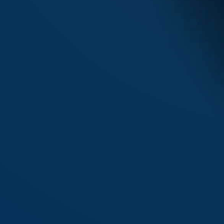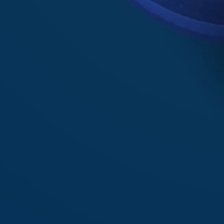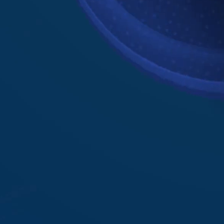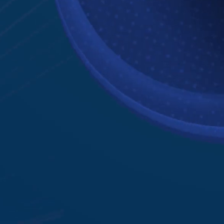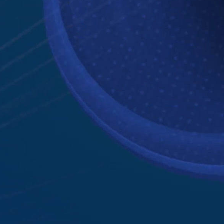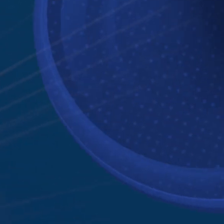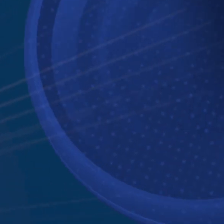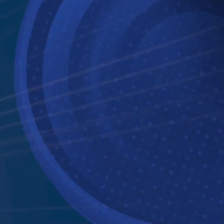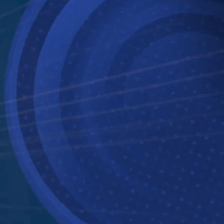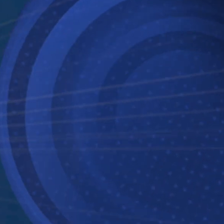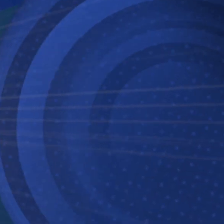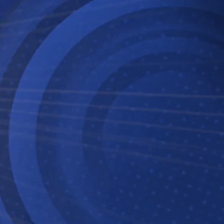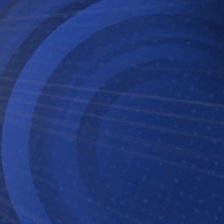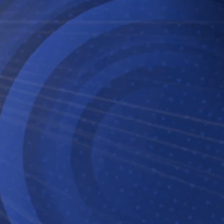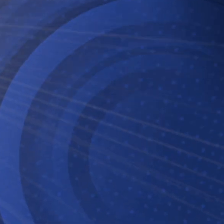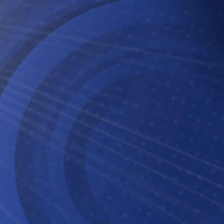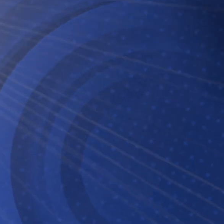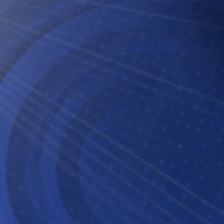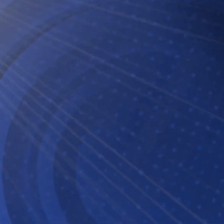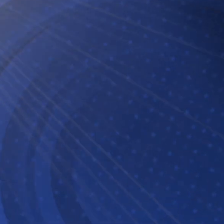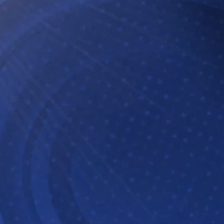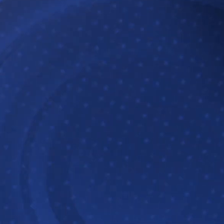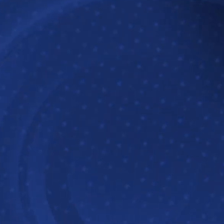Mirate Gorinska poročila na GIP TV